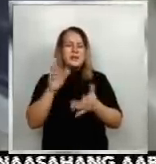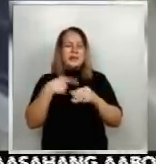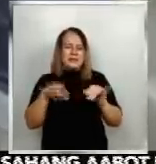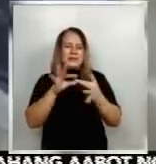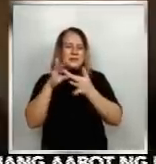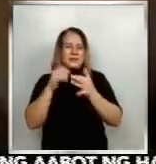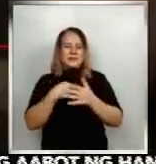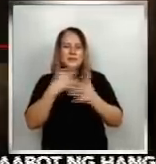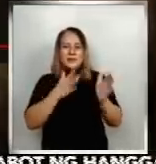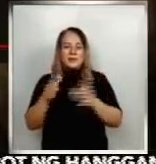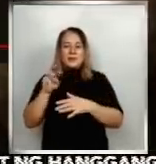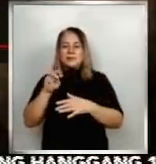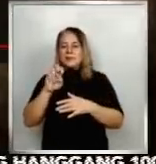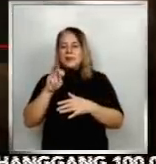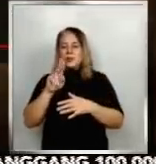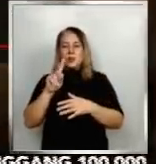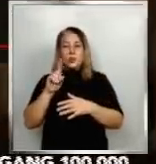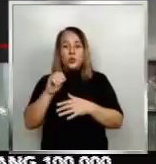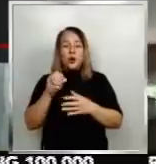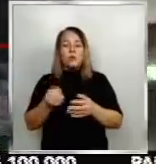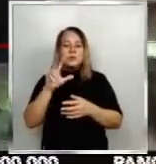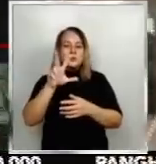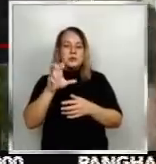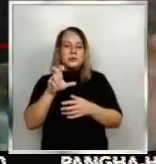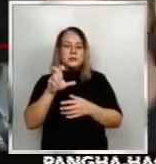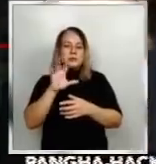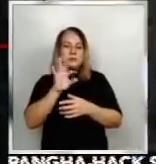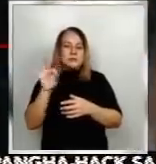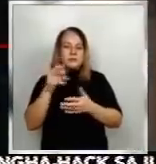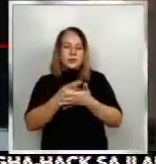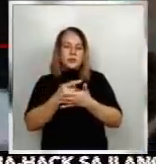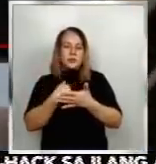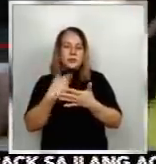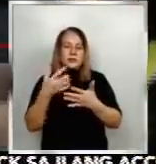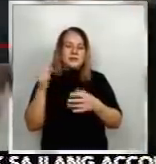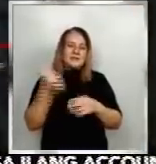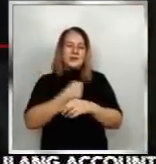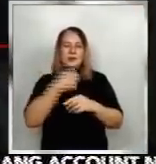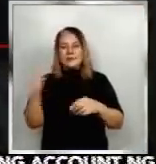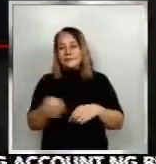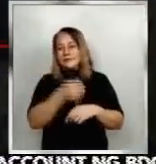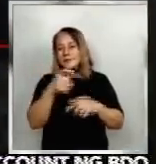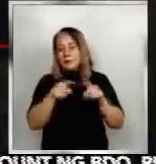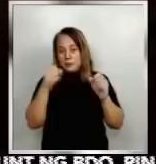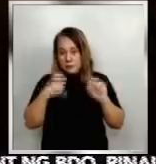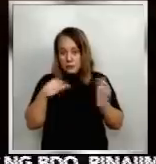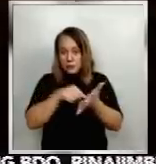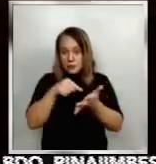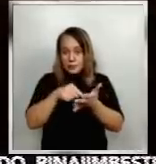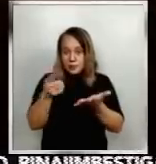magmenudo na abutin daw ng 939 pesos. Sa ilan, hindi nawawala ang lechon. Pero kakayanin pa ba ito ng budget ni Ate Sonia?